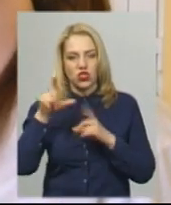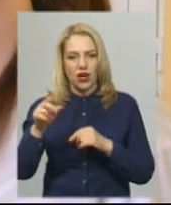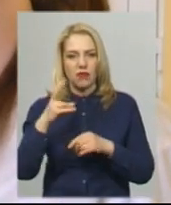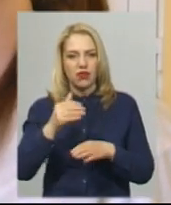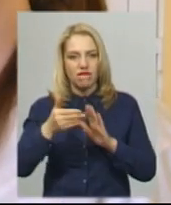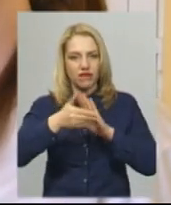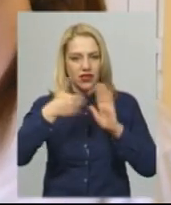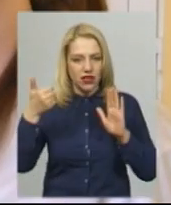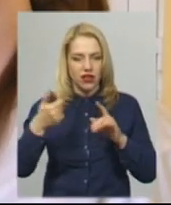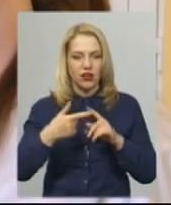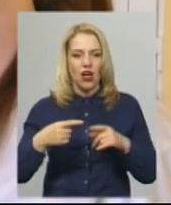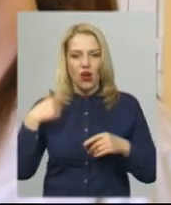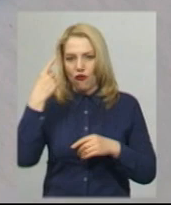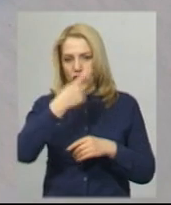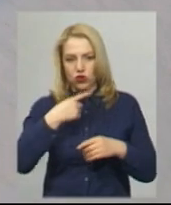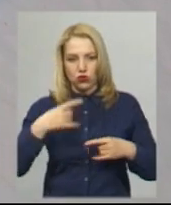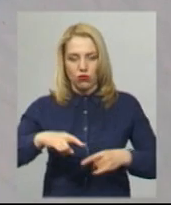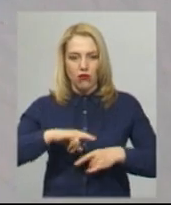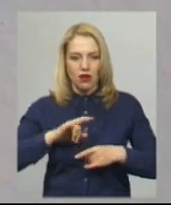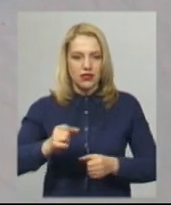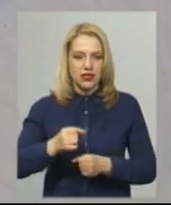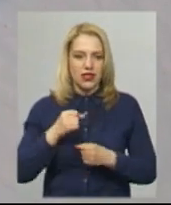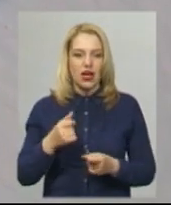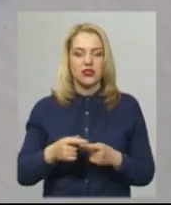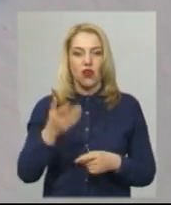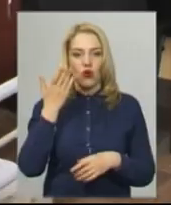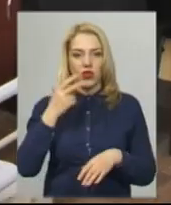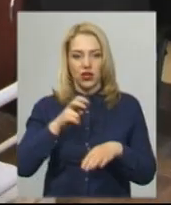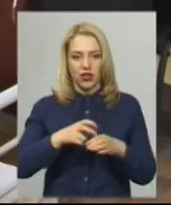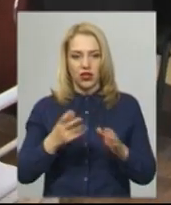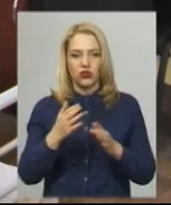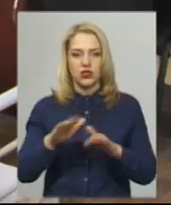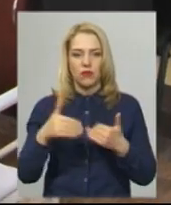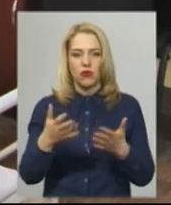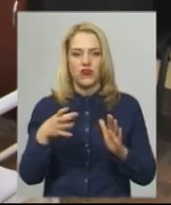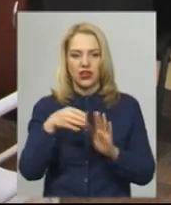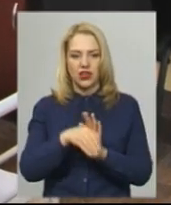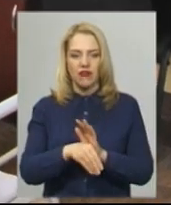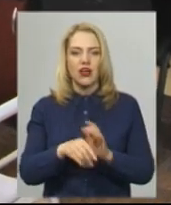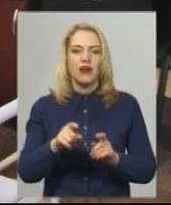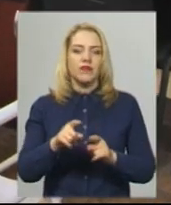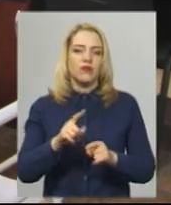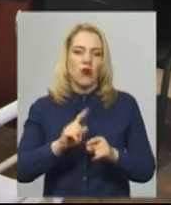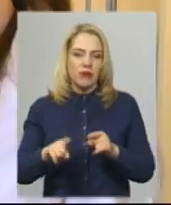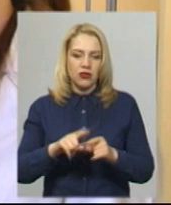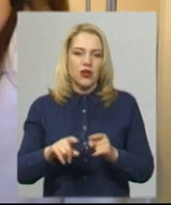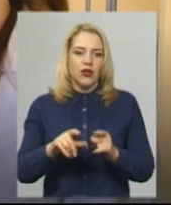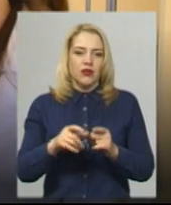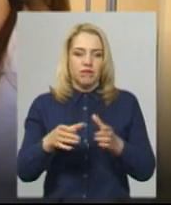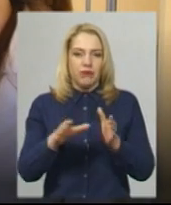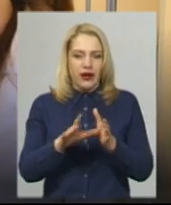виклик в костюмах індивідуального захисту. Коли лікарці запропонували увійти в мобільну бригаду, каже, не було бажання відмовитися.